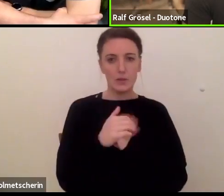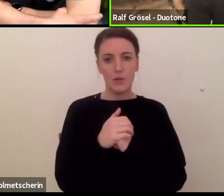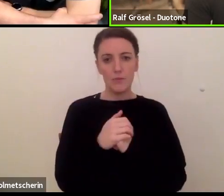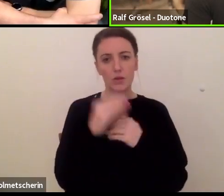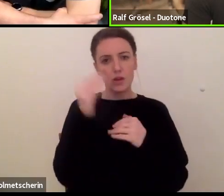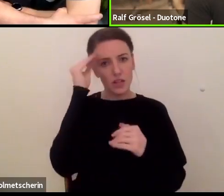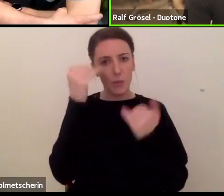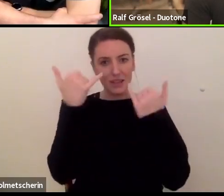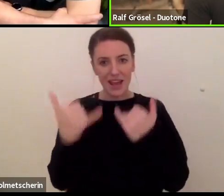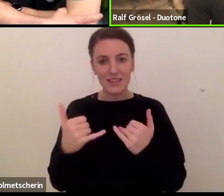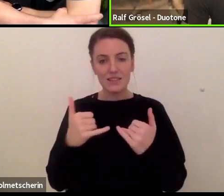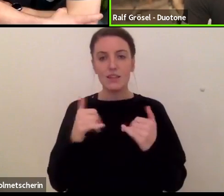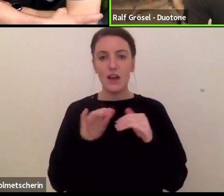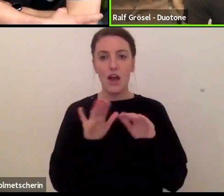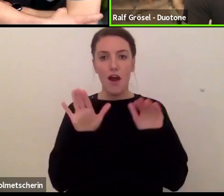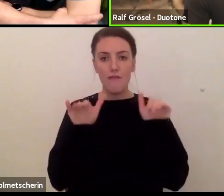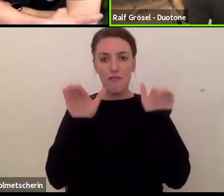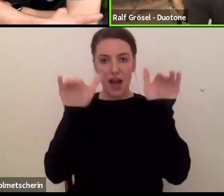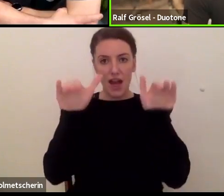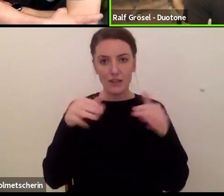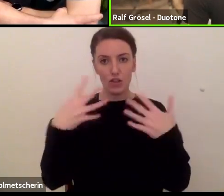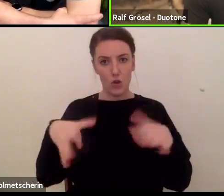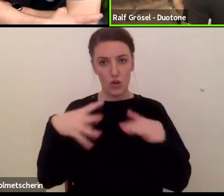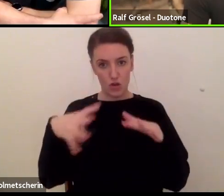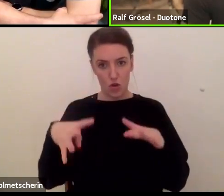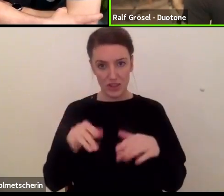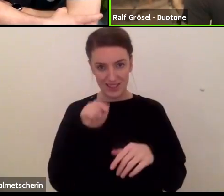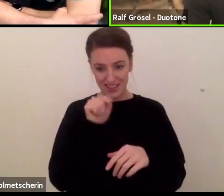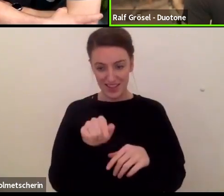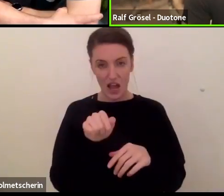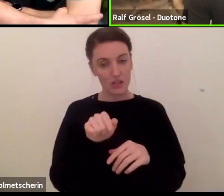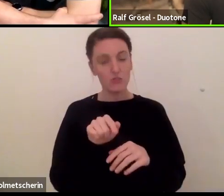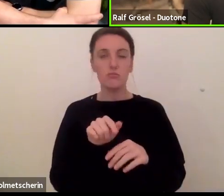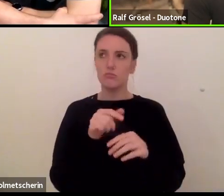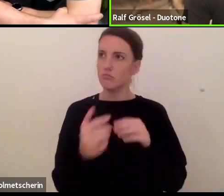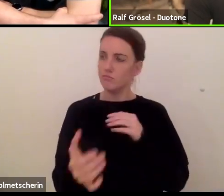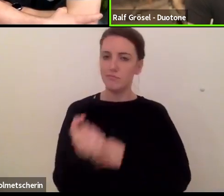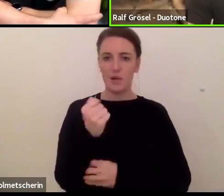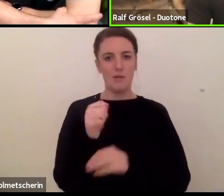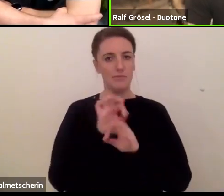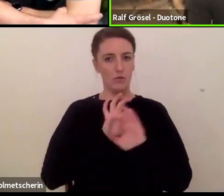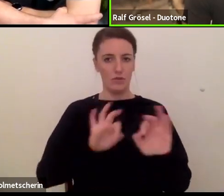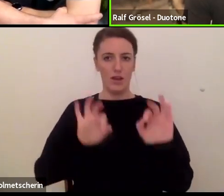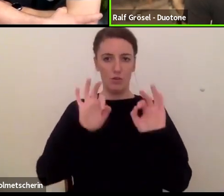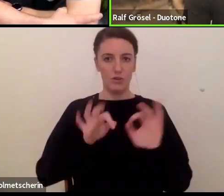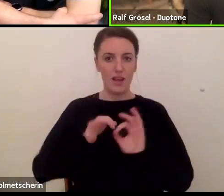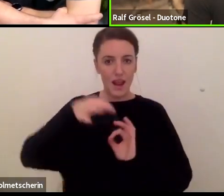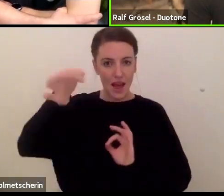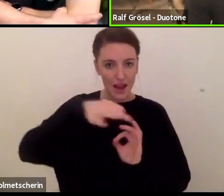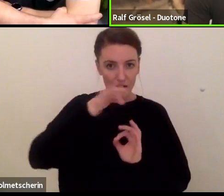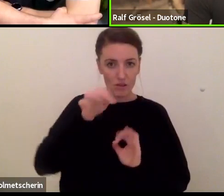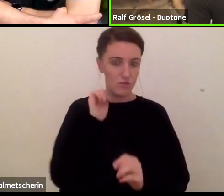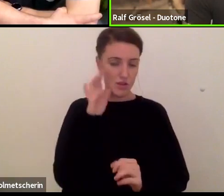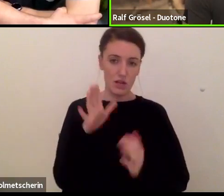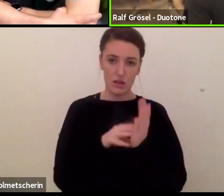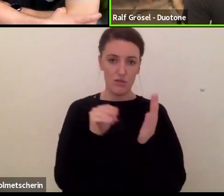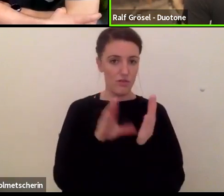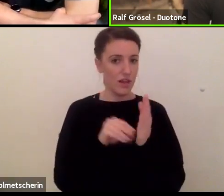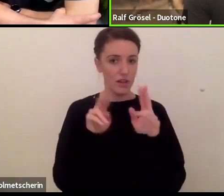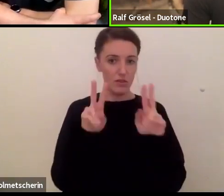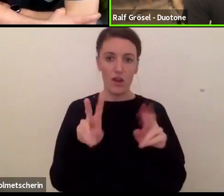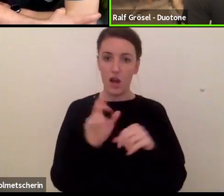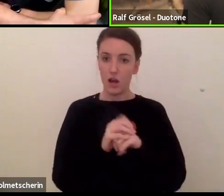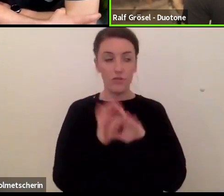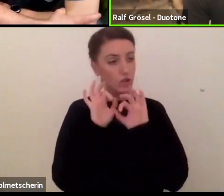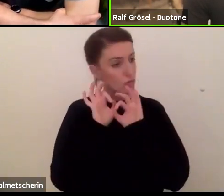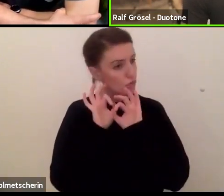Flight 99 meiner Meinung nach eine extrem gute Leine, die, ich setze hier jeden Tag ein, wirklich